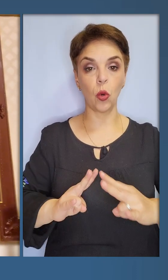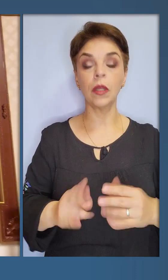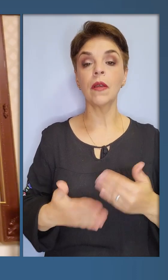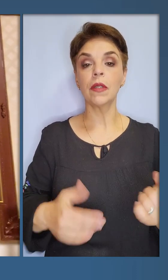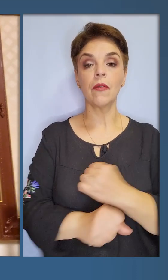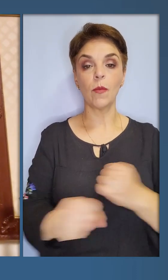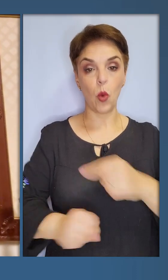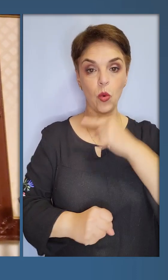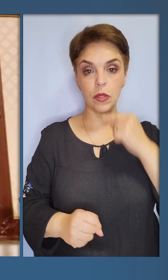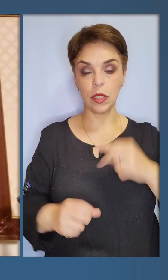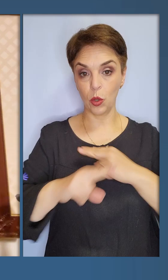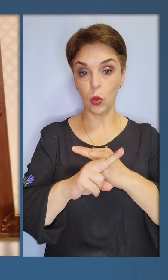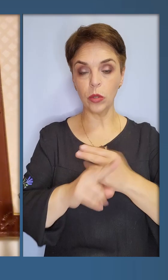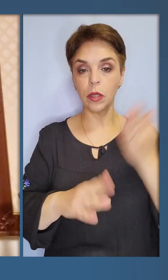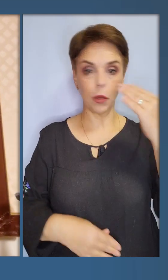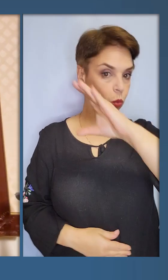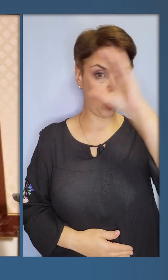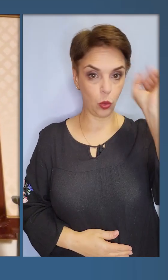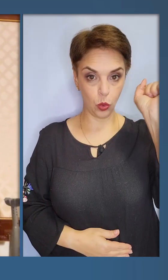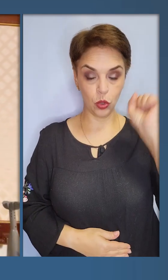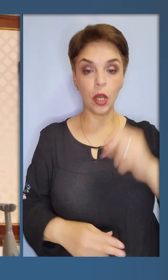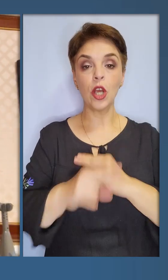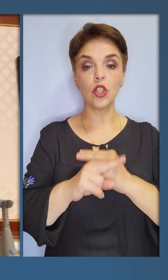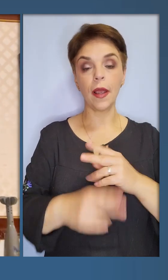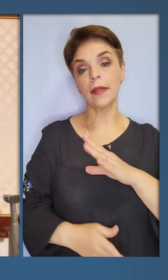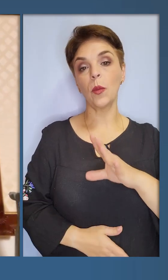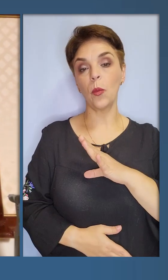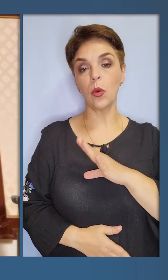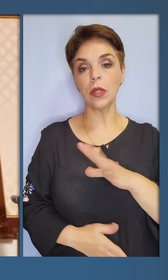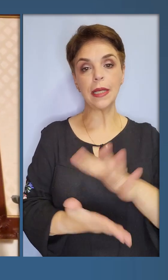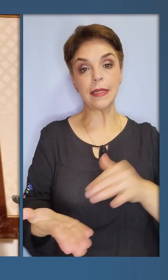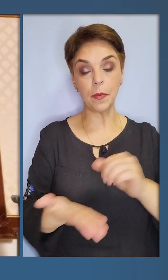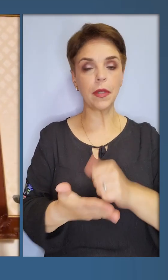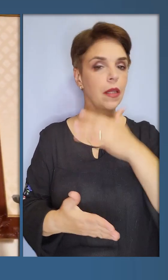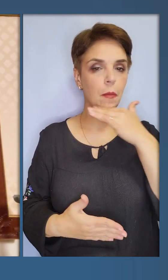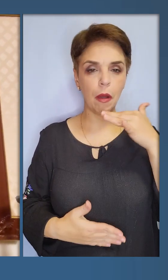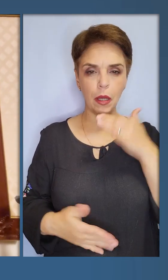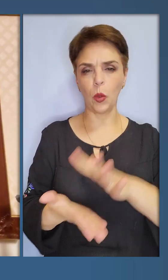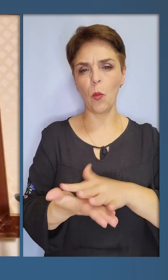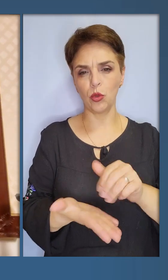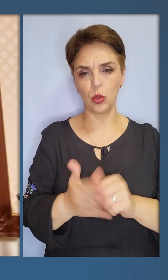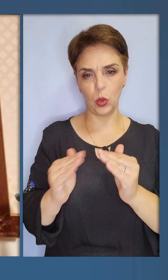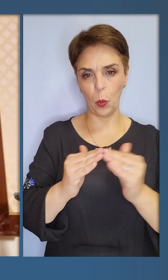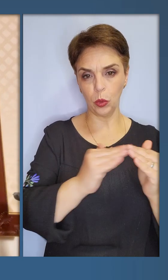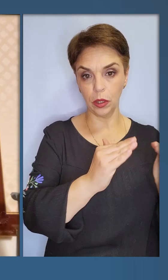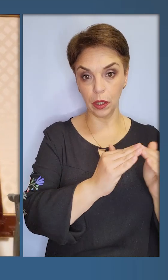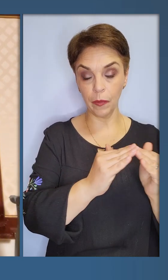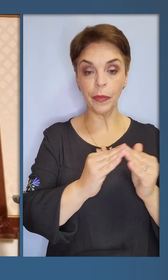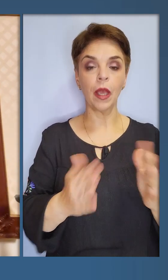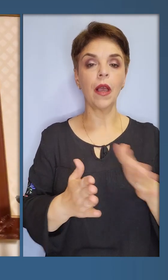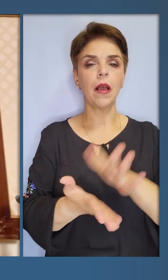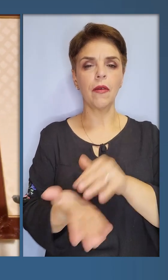від вибуху російських дронів минулої ночі. Шахеди були збиті, але багато пошкоджених будинків.